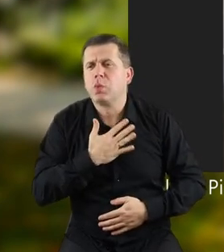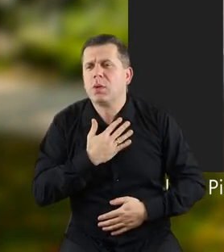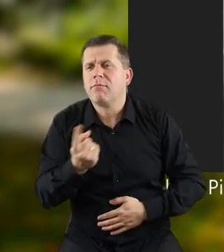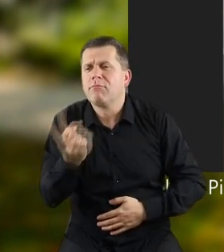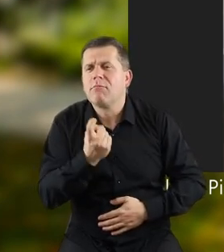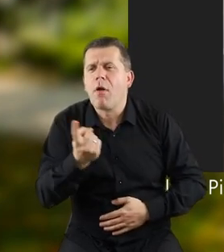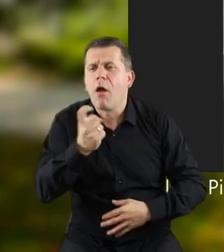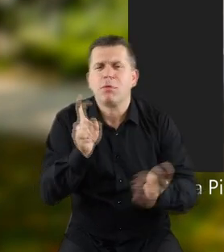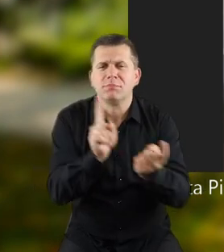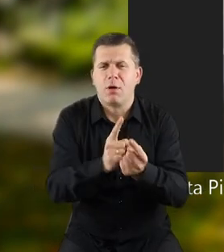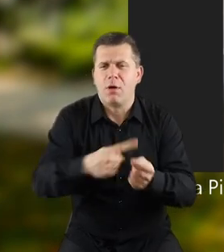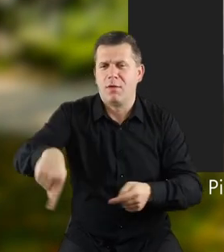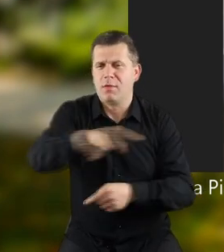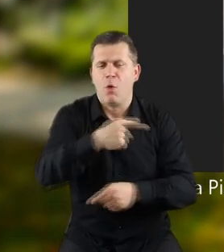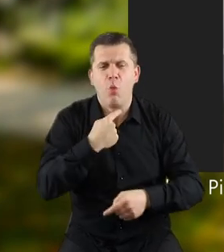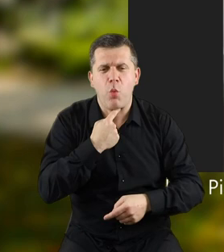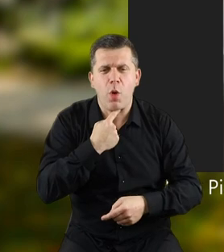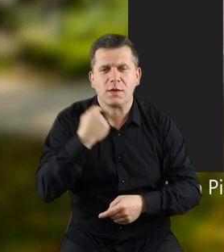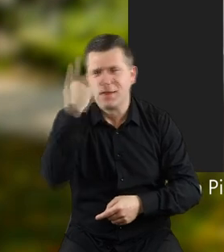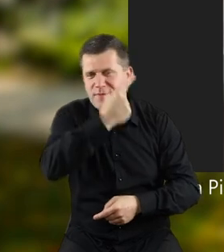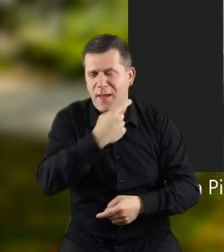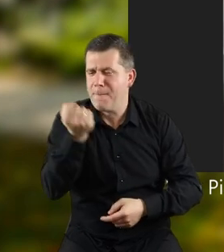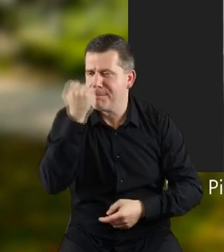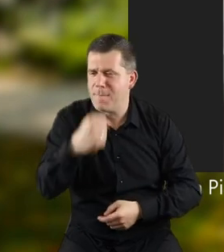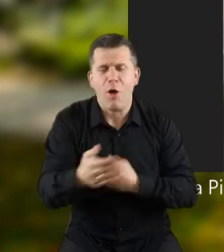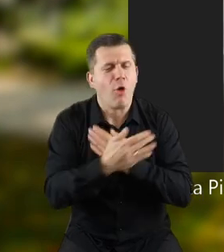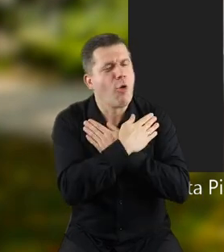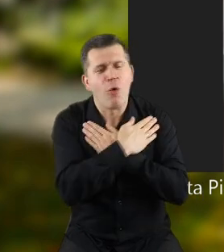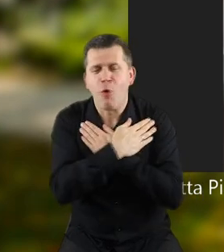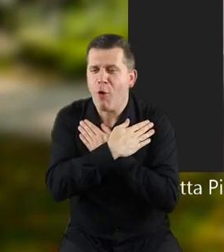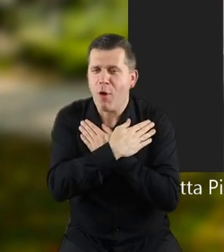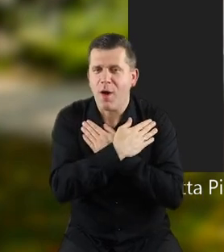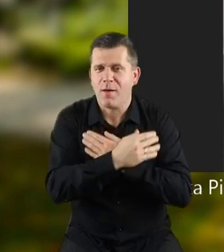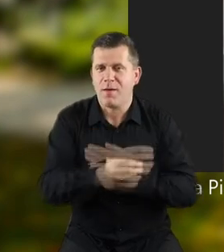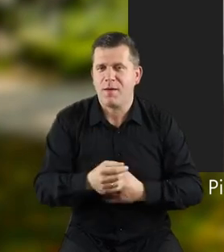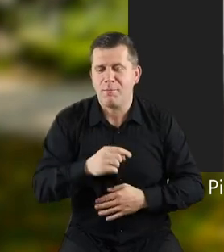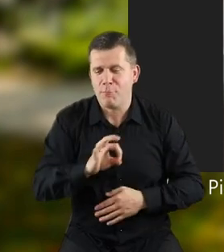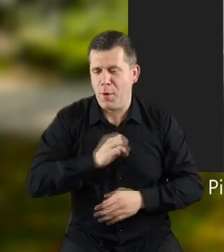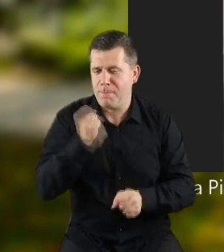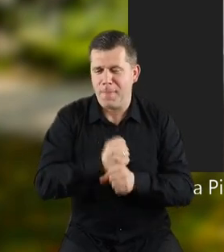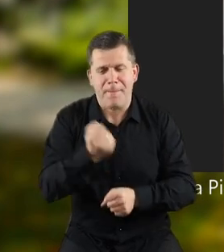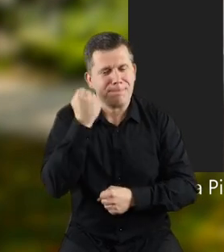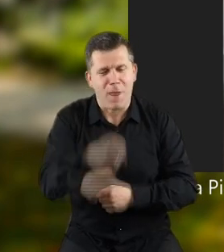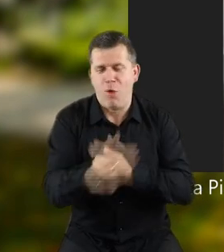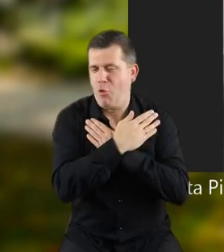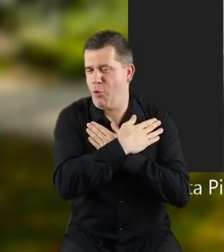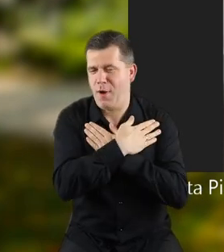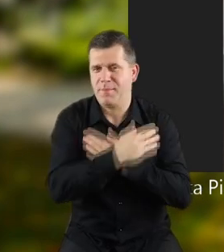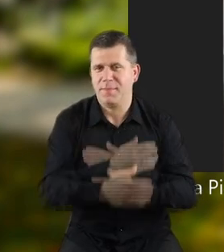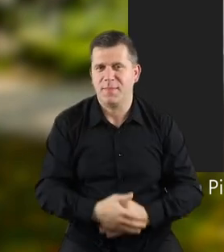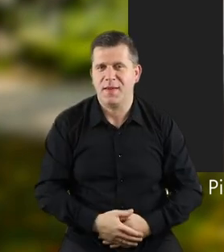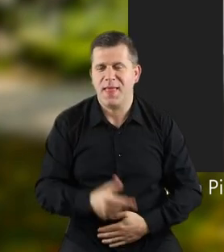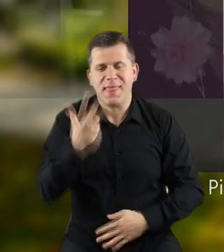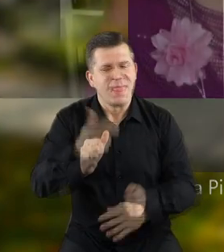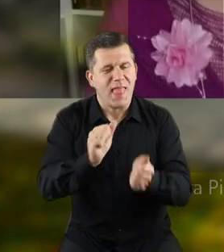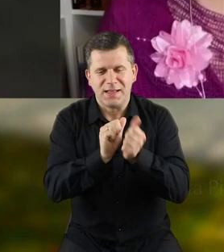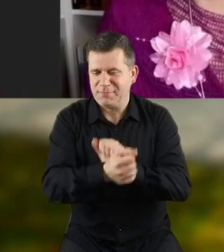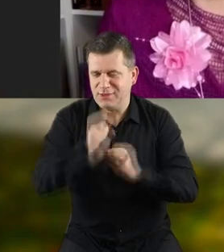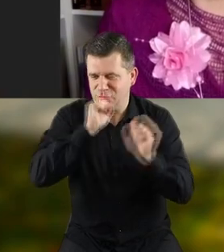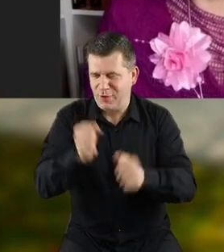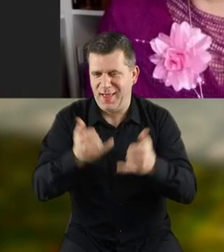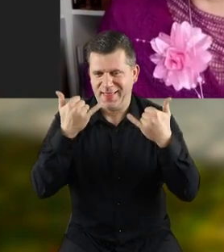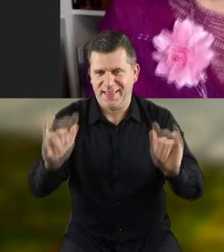tęsknię za waszymi buźkami i za waszymi głosami. Ale bardzo kocham Kubuniu swoją pracę, bardzo. Nie